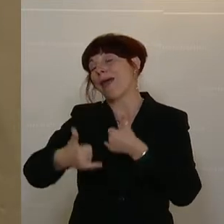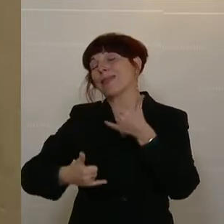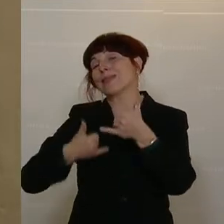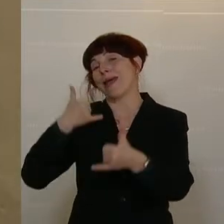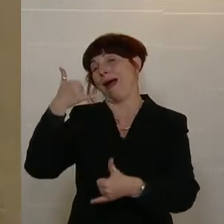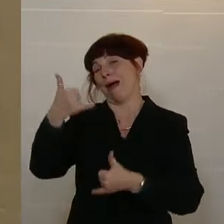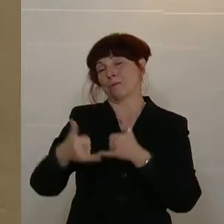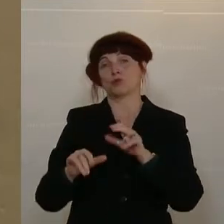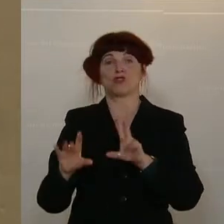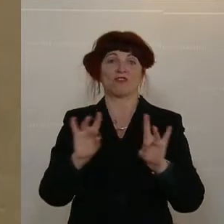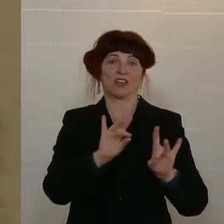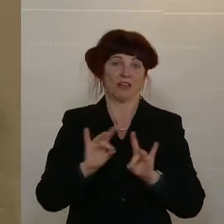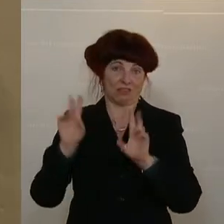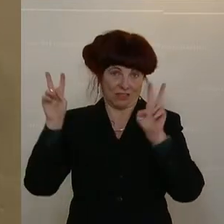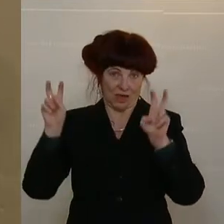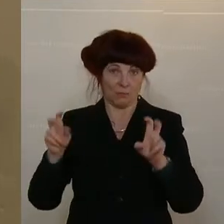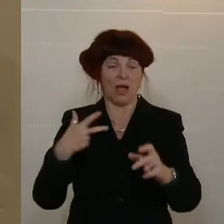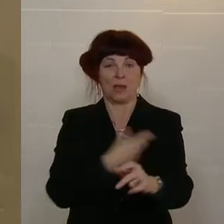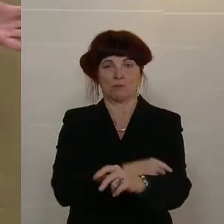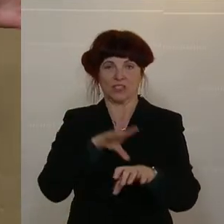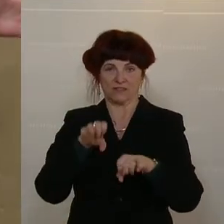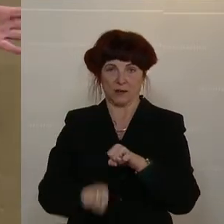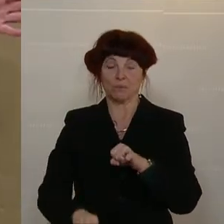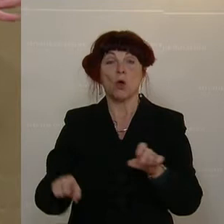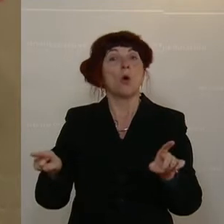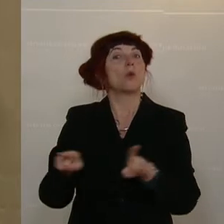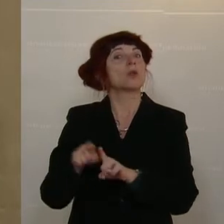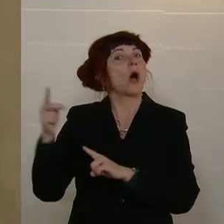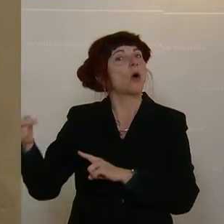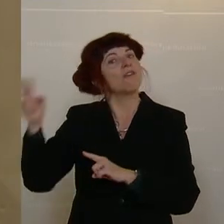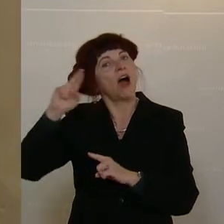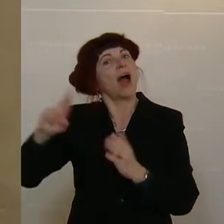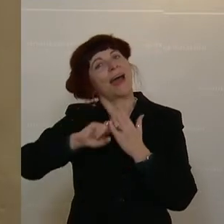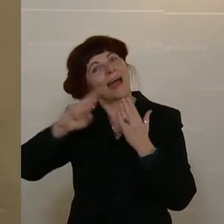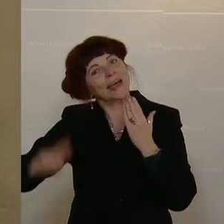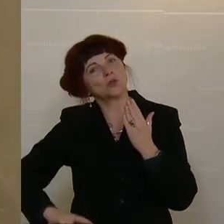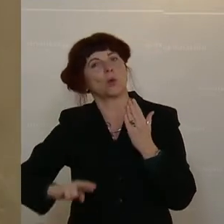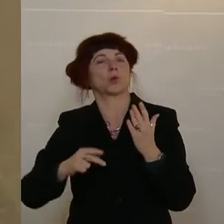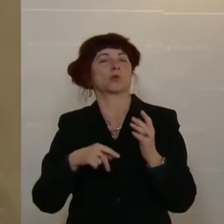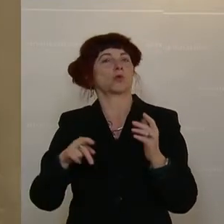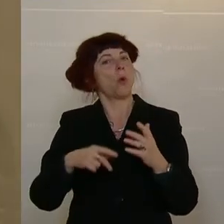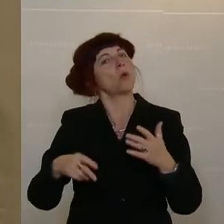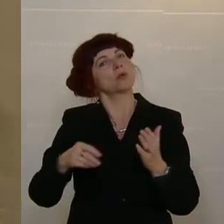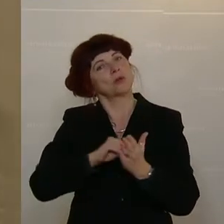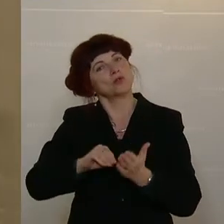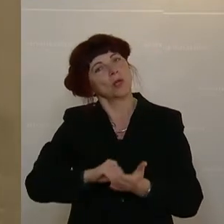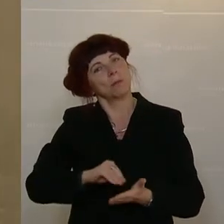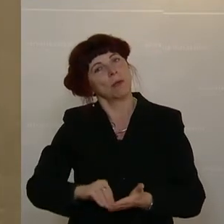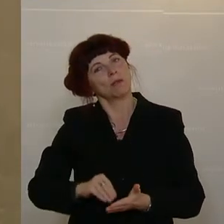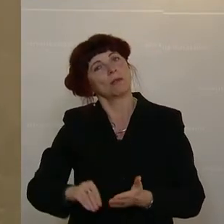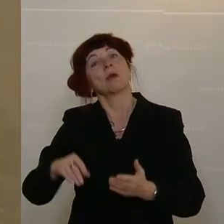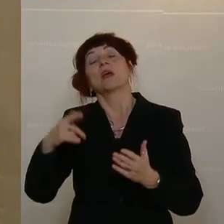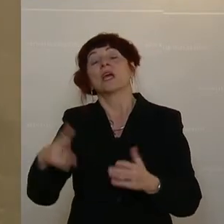damit befassen und auch eine Resolution verfasst haben, dass ein Impfzwang Diskriminierung